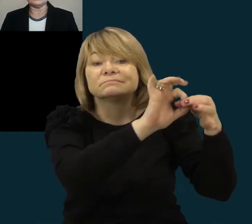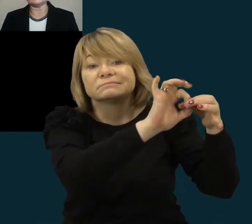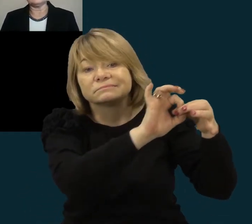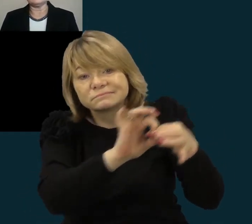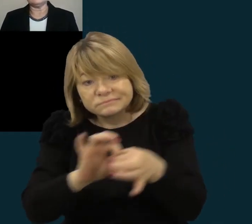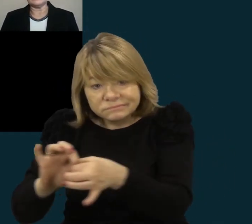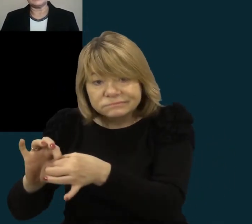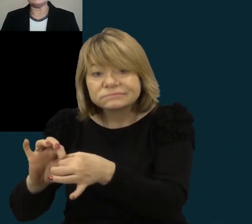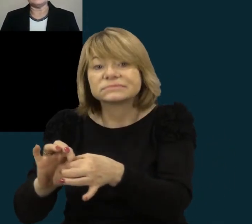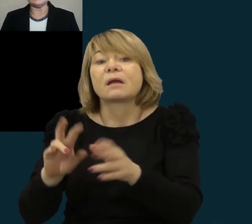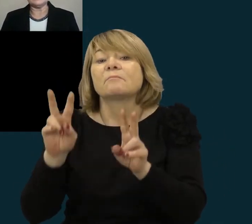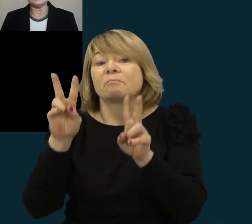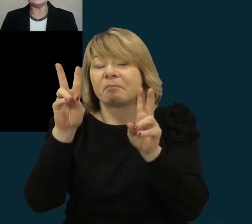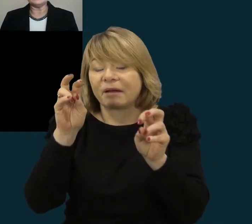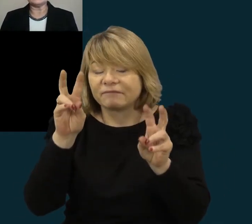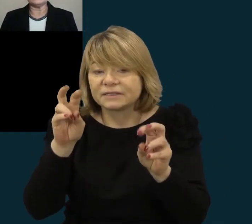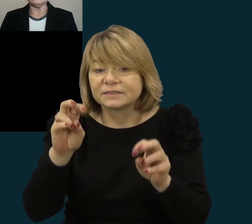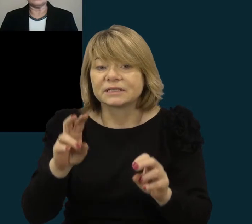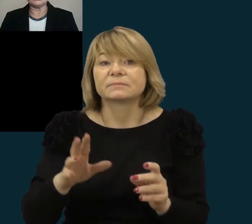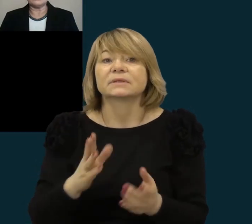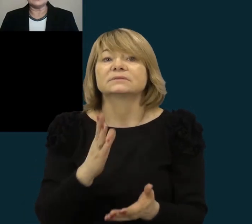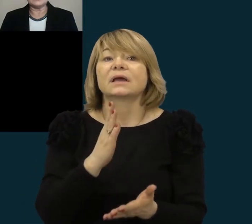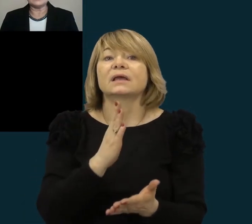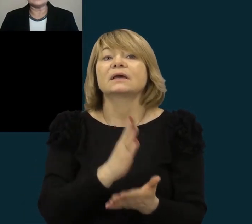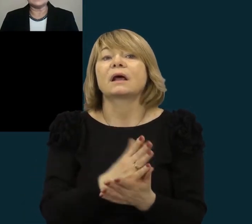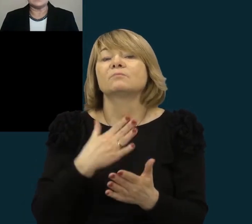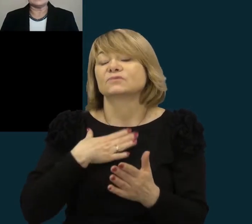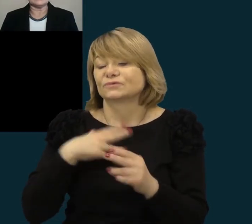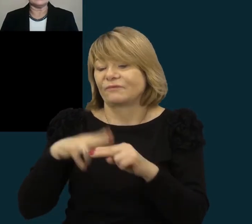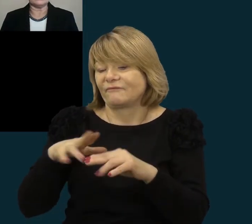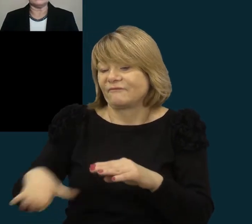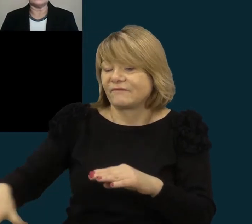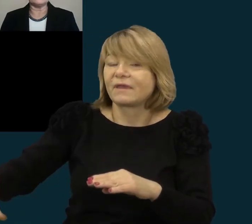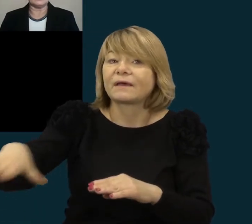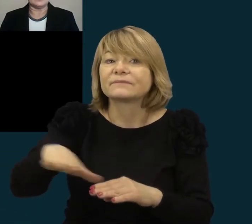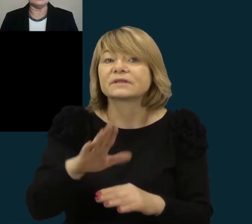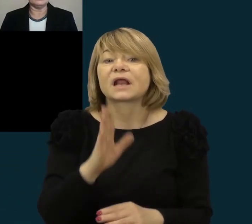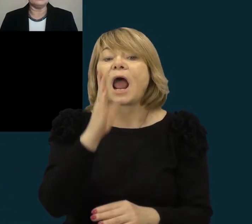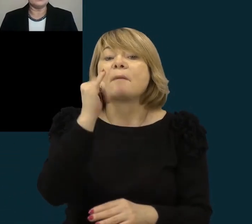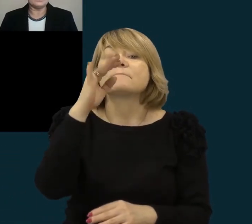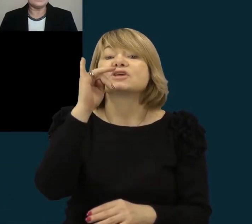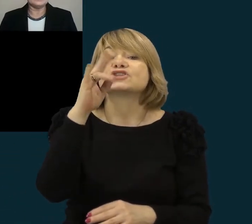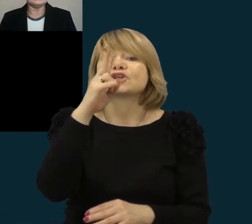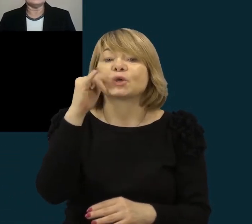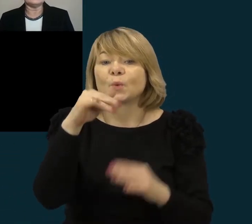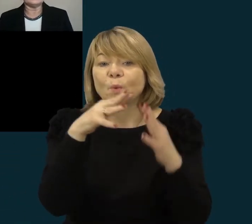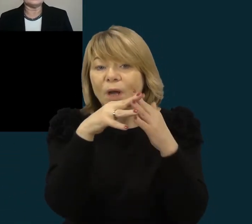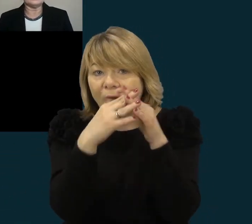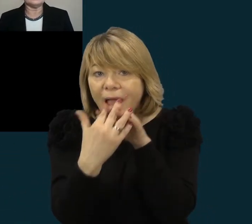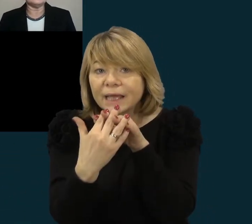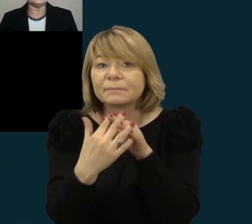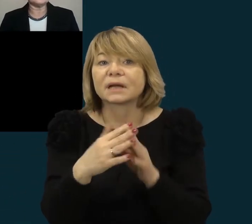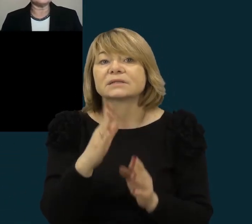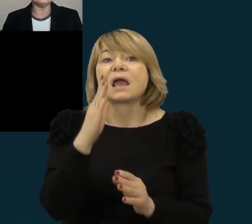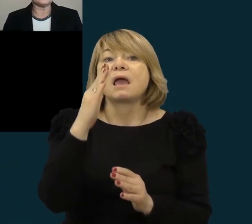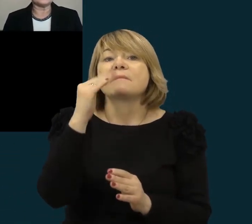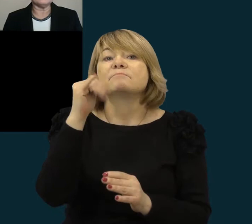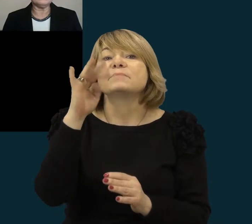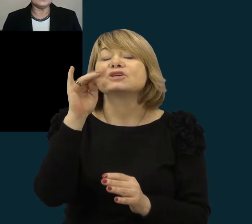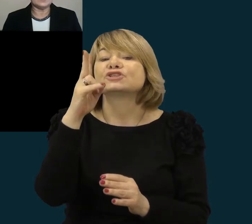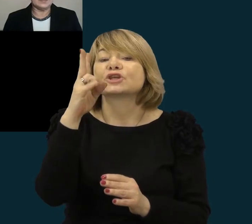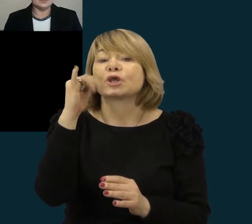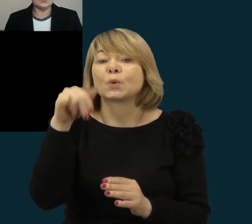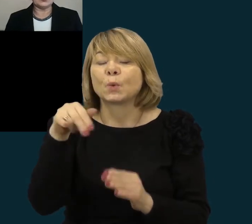poemos miške pavadinimą, su mūsų apilinkėse esančių miškių kaimų, miškių